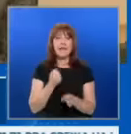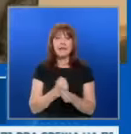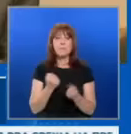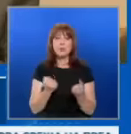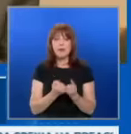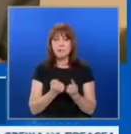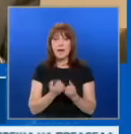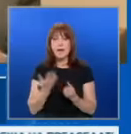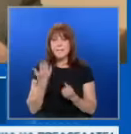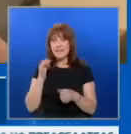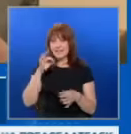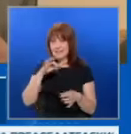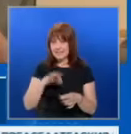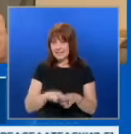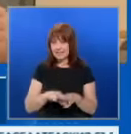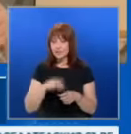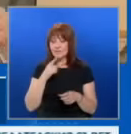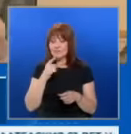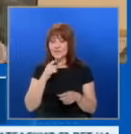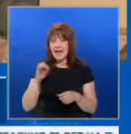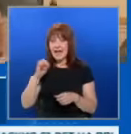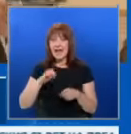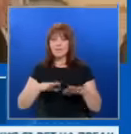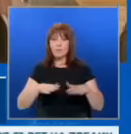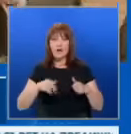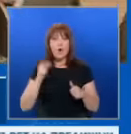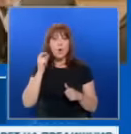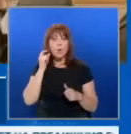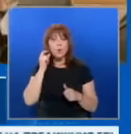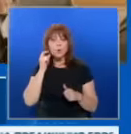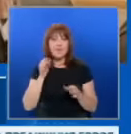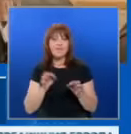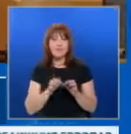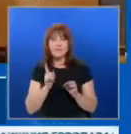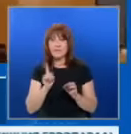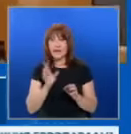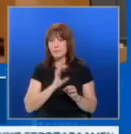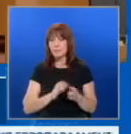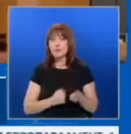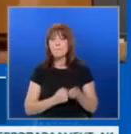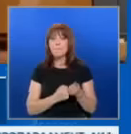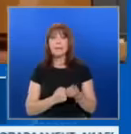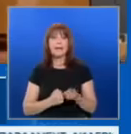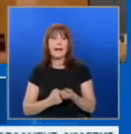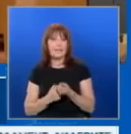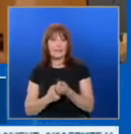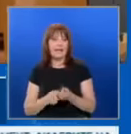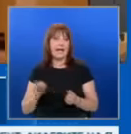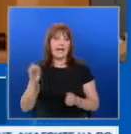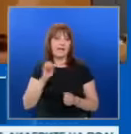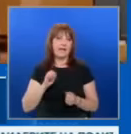кандидатурата и в Европарламента, Урсула фон дер Лайен трябва да получи подкрепата на европейските